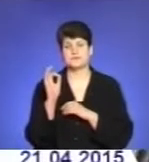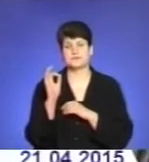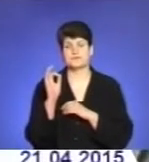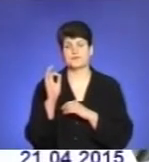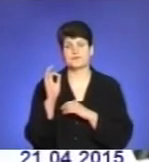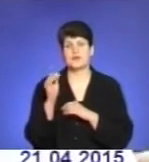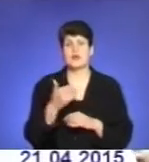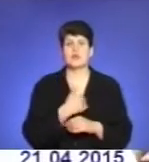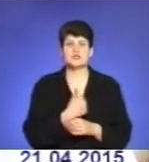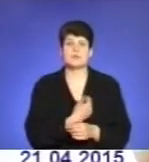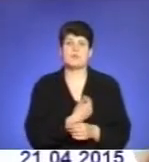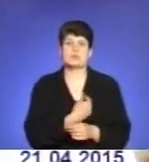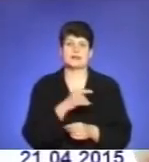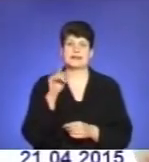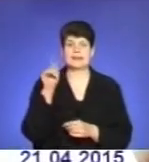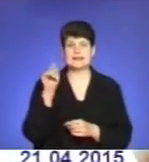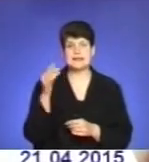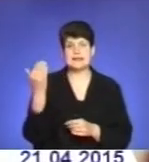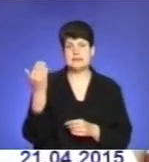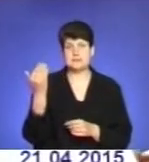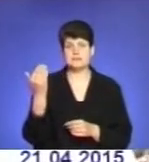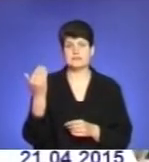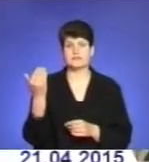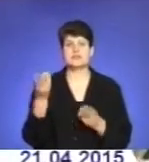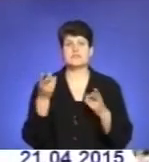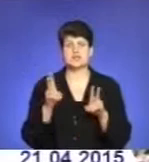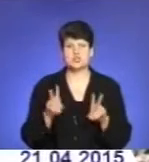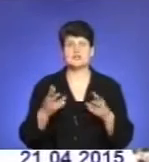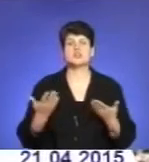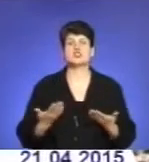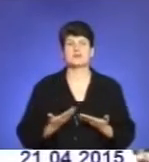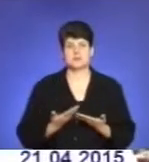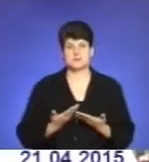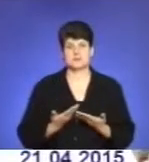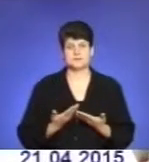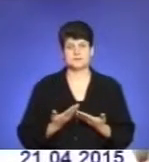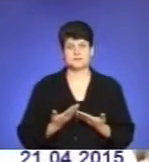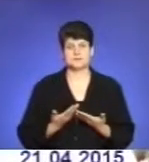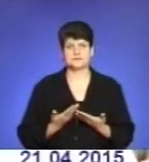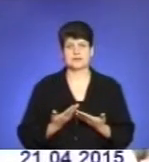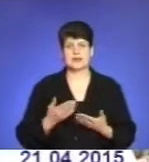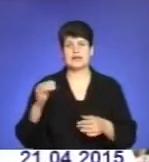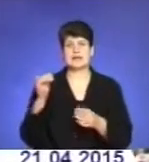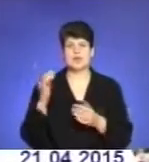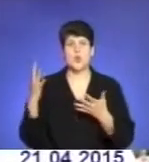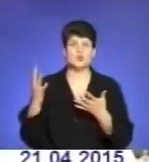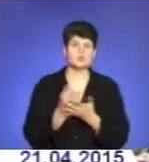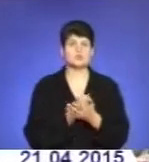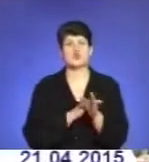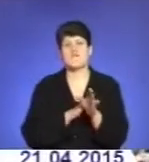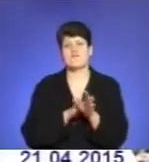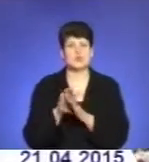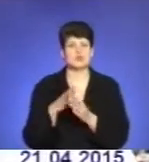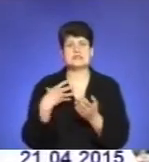Хочеться побажати їм, звичайно, залишатися в першу чергу живими і успішно виконати свій